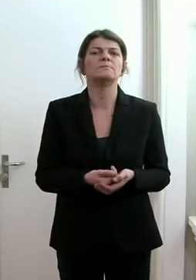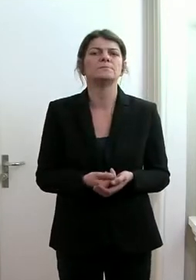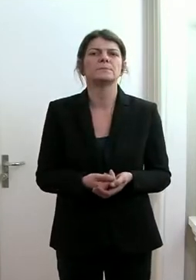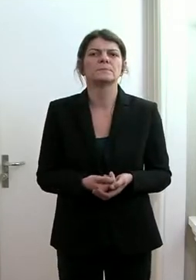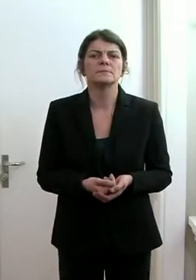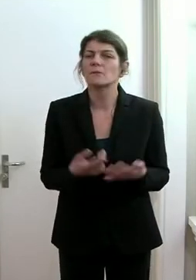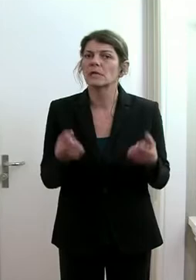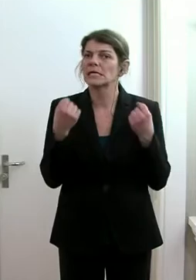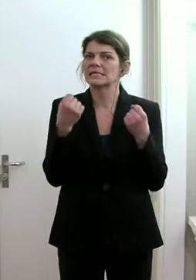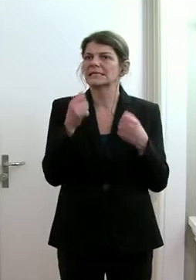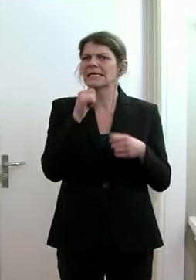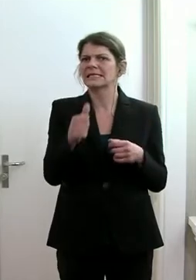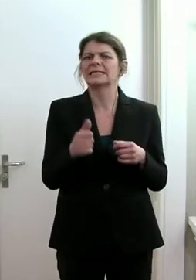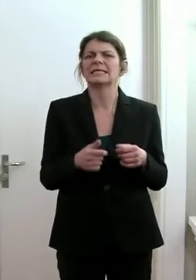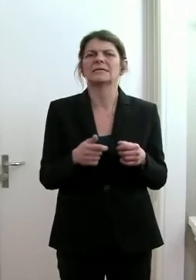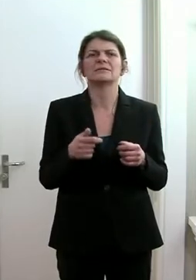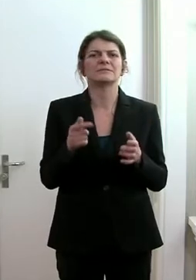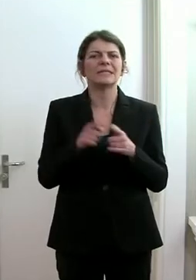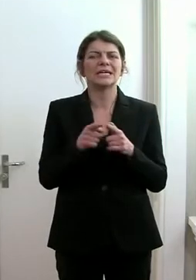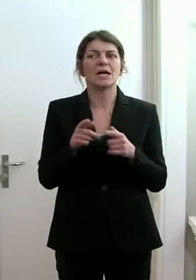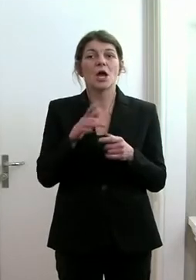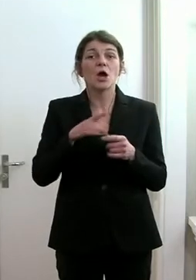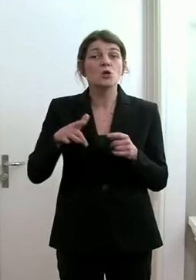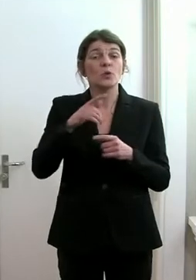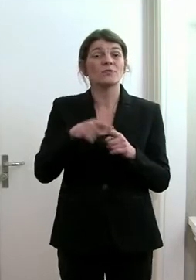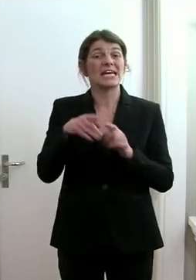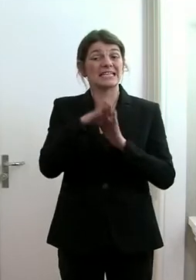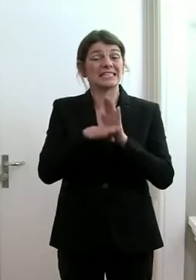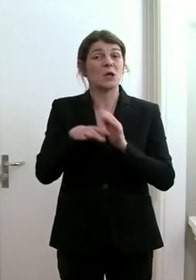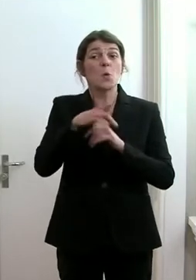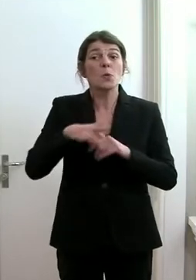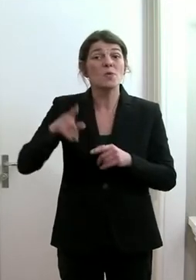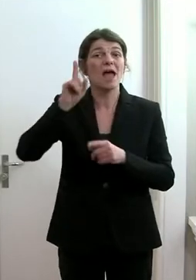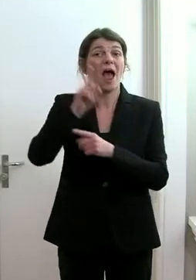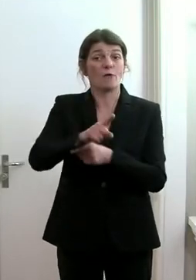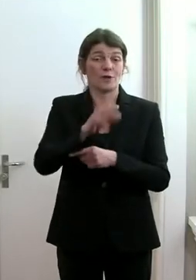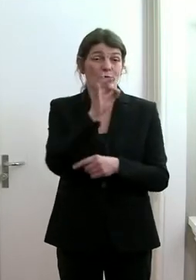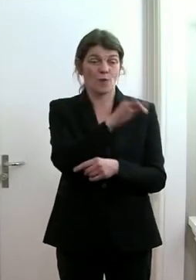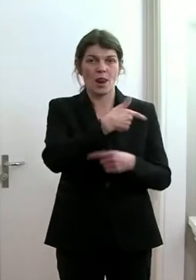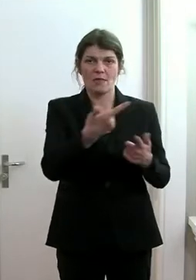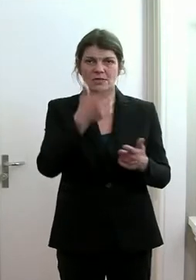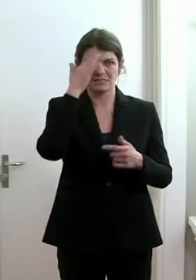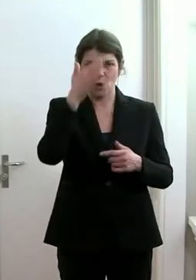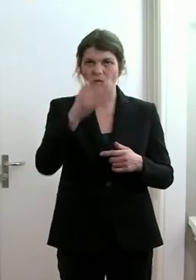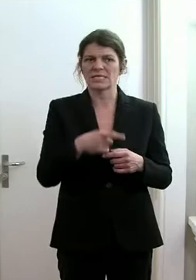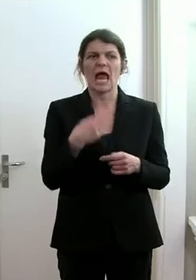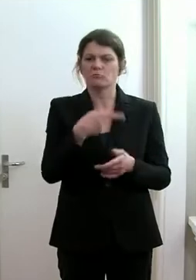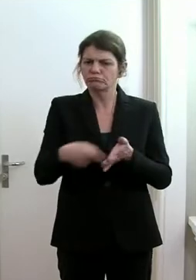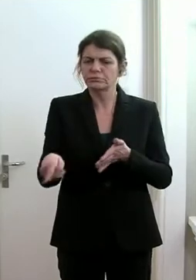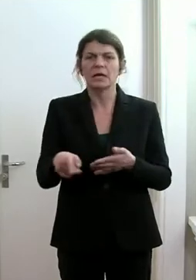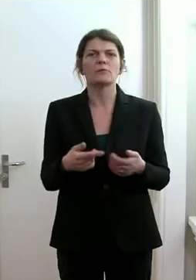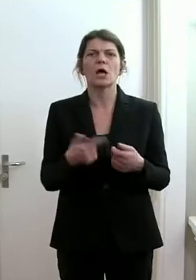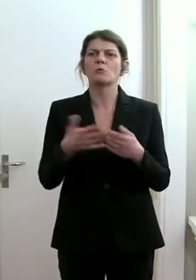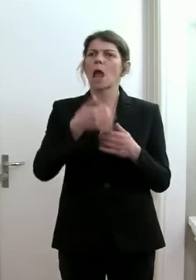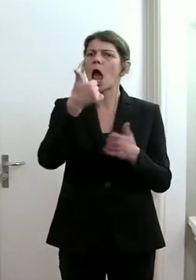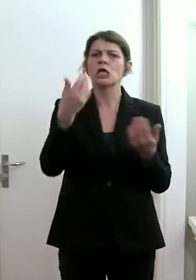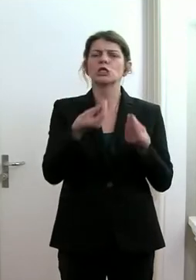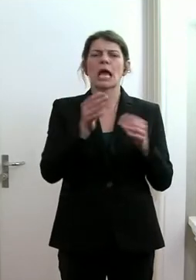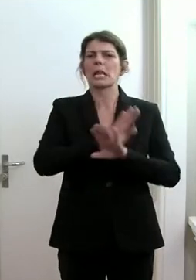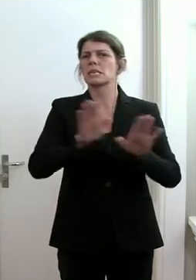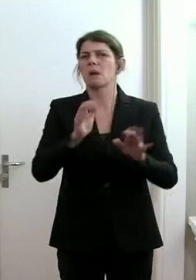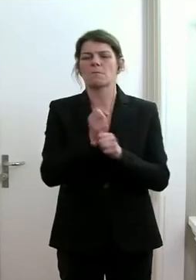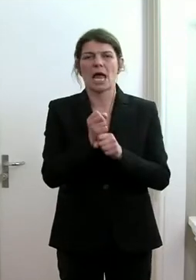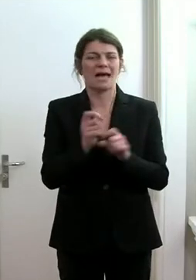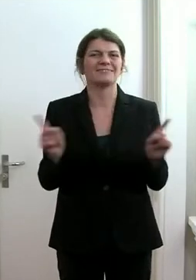dabei sicher nicht um den gesetzlichen Grundauftrag der Landespolizei gibt, dass man jetzt eine Disziplin auf einmal nicht mehr macht,